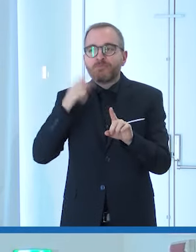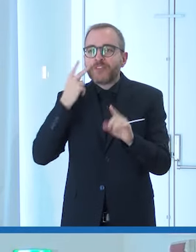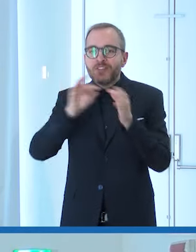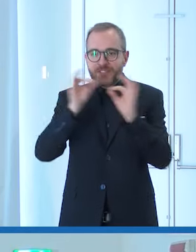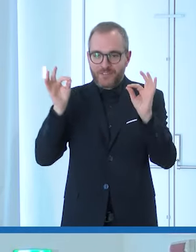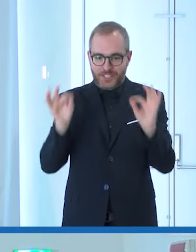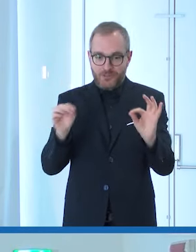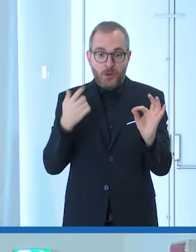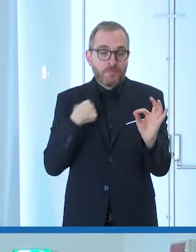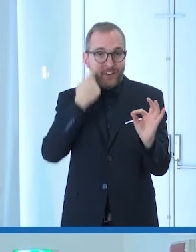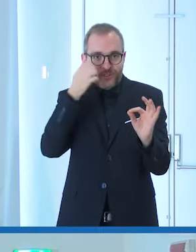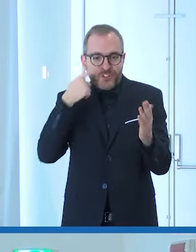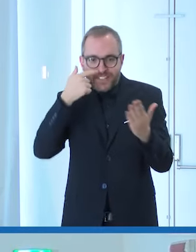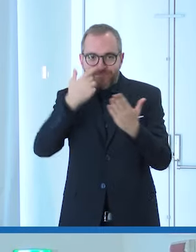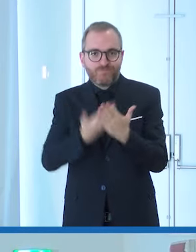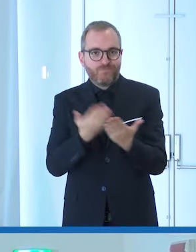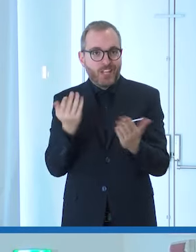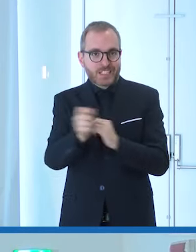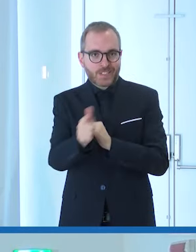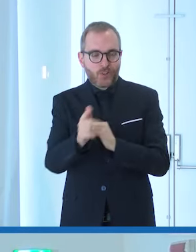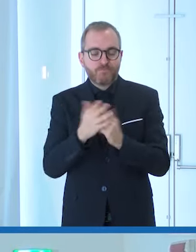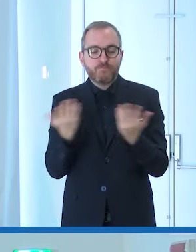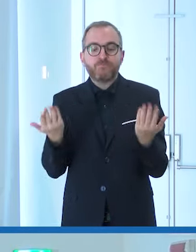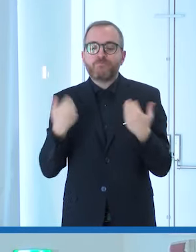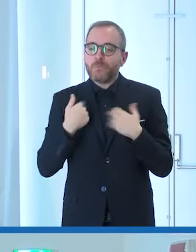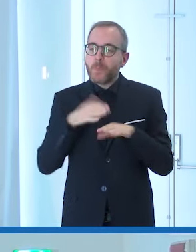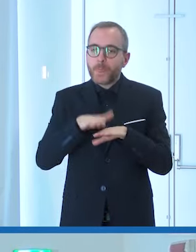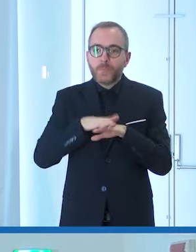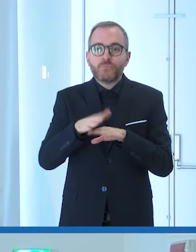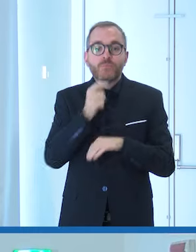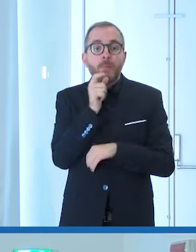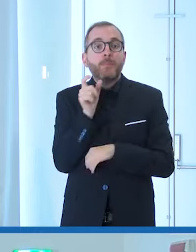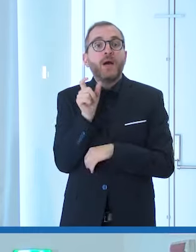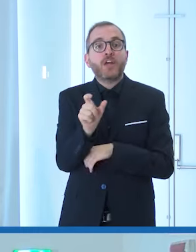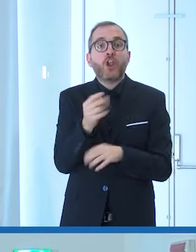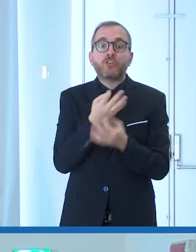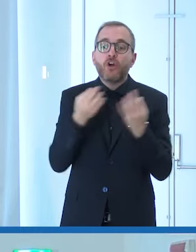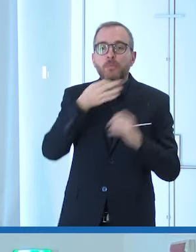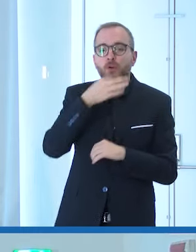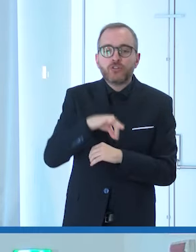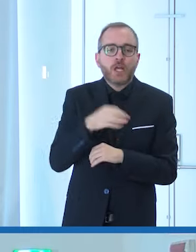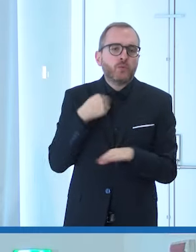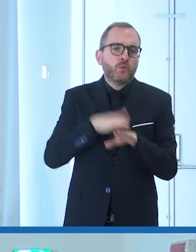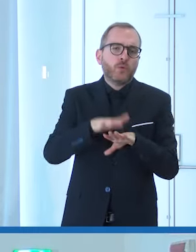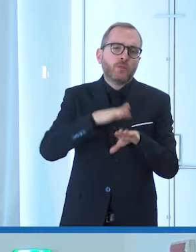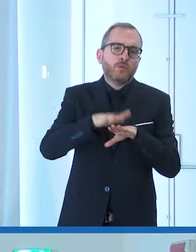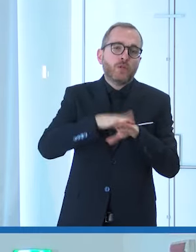applicata allora è stata usata tanto la parola normodottato non si capiva come uscirne